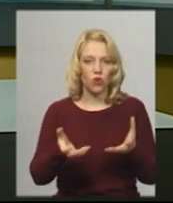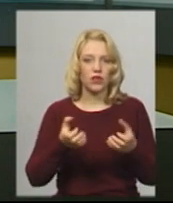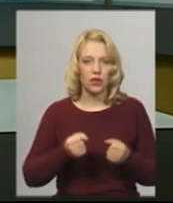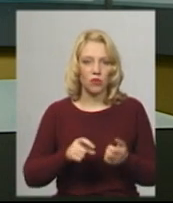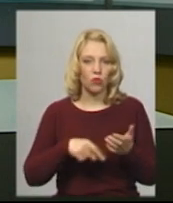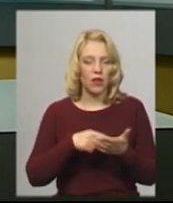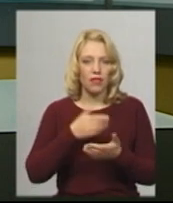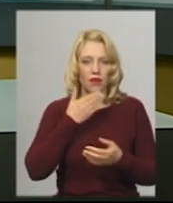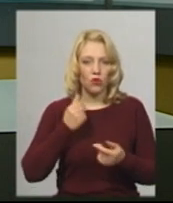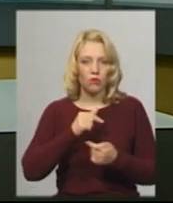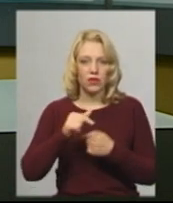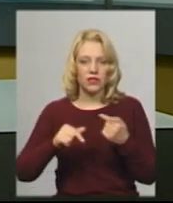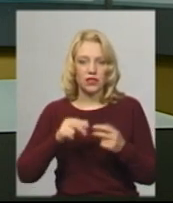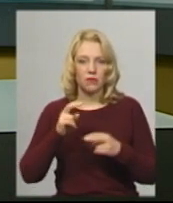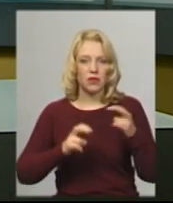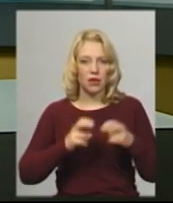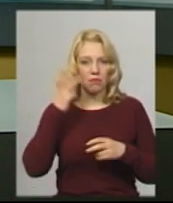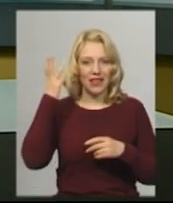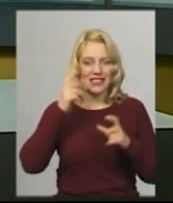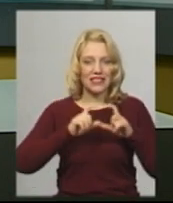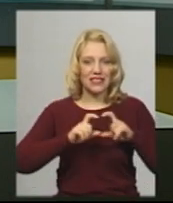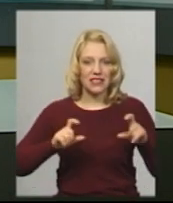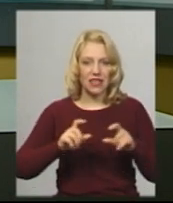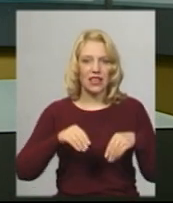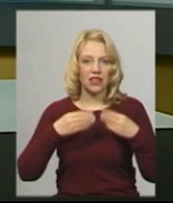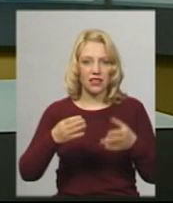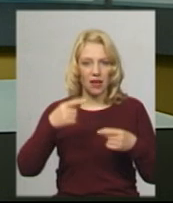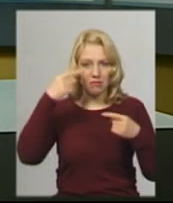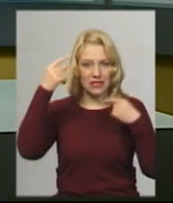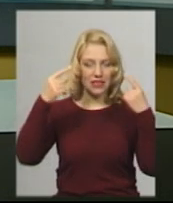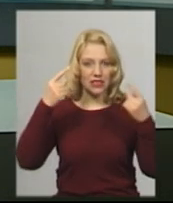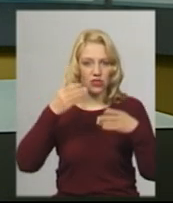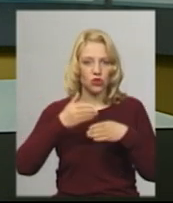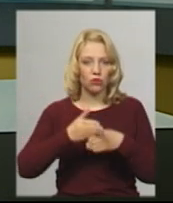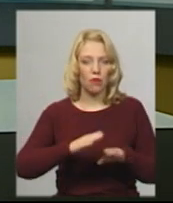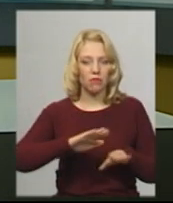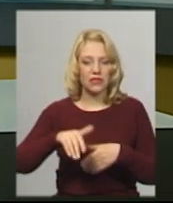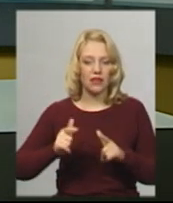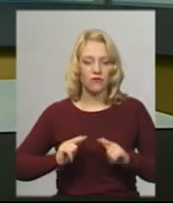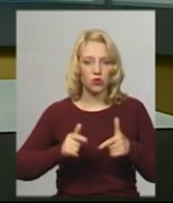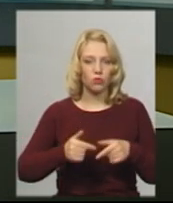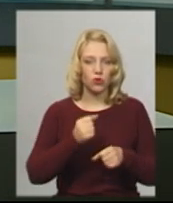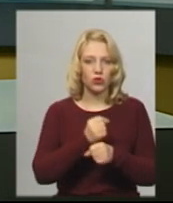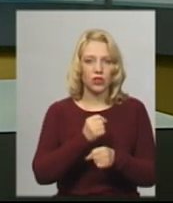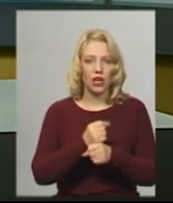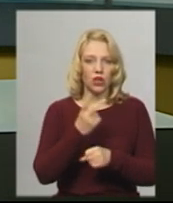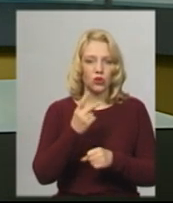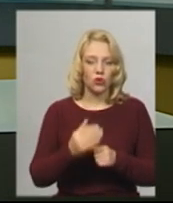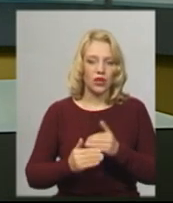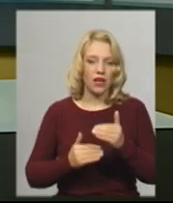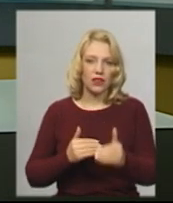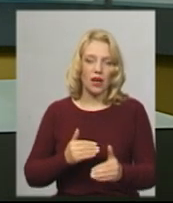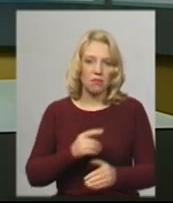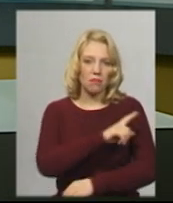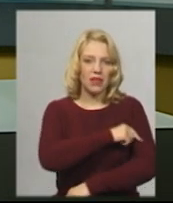підприємство «Хмельницький обласний заклад» із надання психіатричної допомоги після вступу у дію другого етапу медичної реформи.